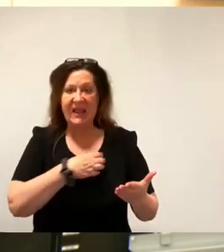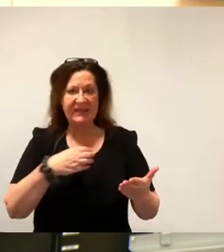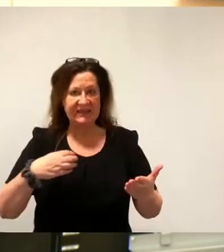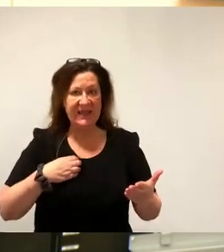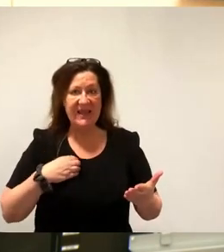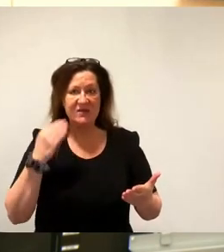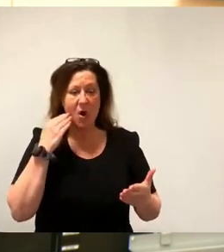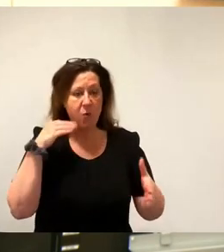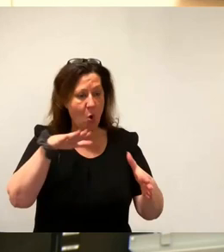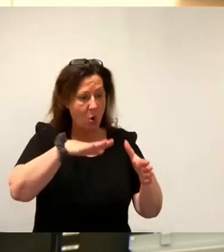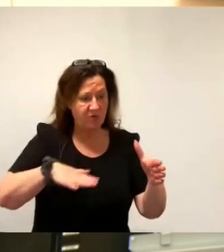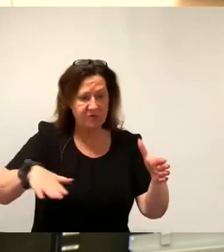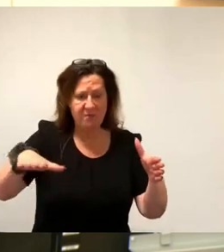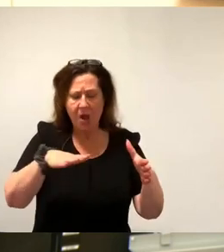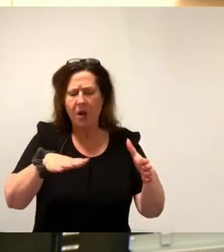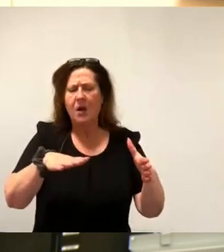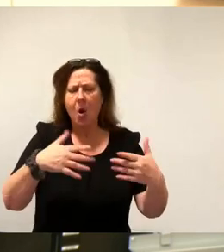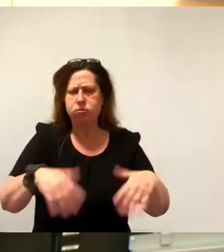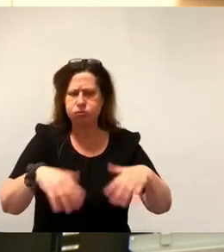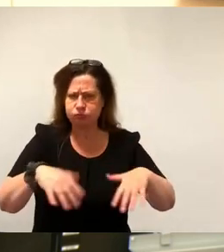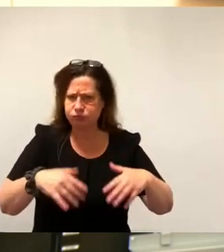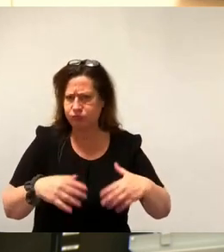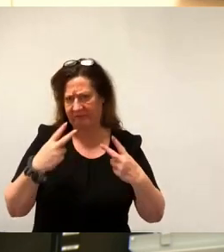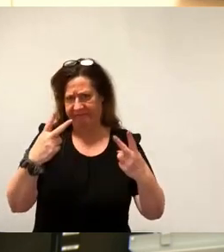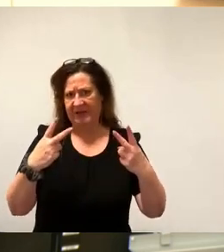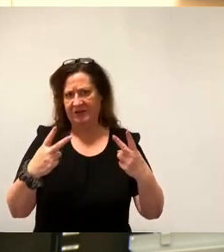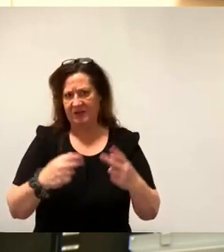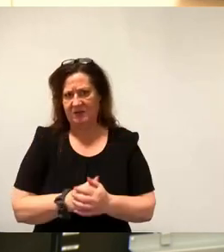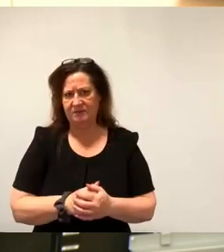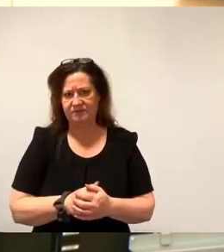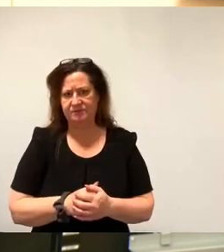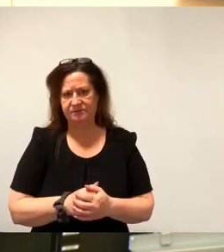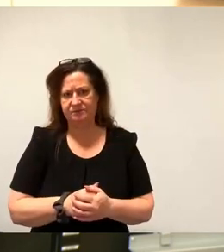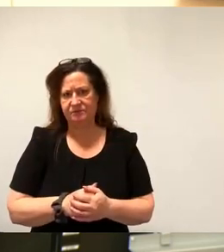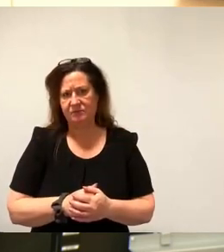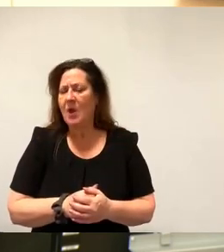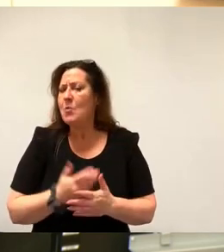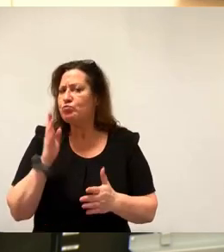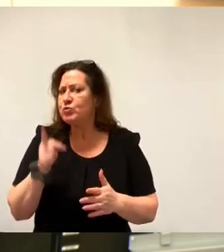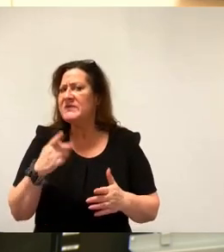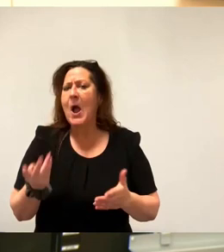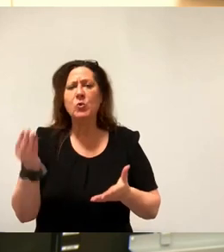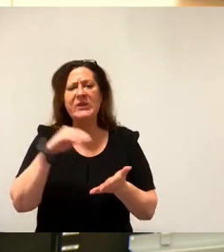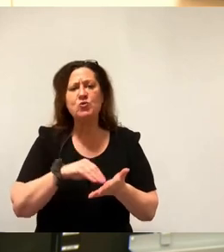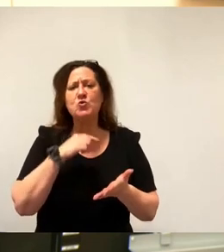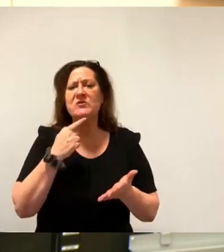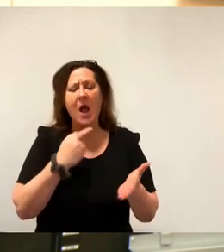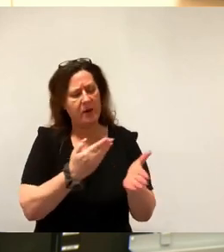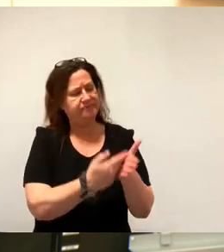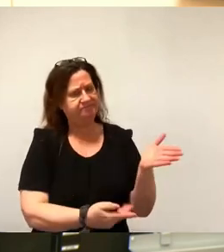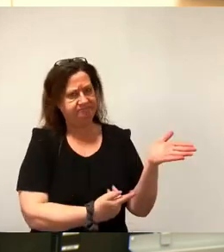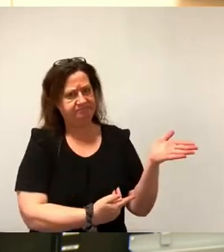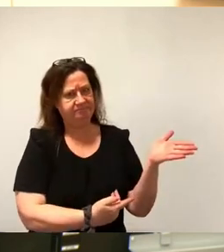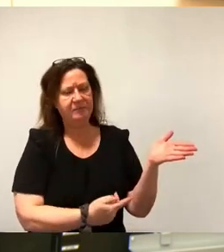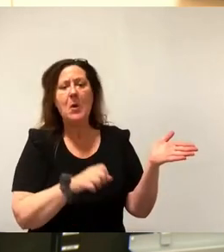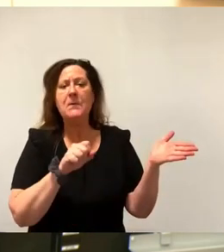ganz dringend notwendig. Ich komme nicht umhin, an dieser Stelle auch noch mal zu erwähnen, dass diese Vorlage heute eigentlich nur möglich geworden ist